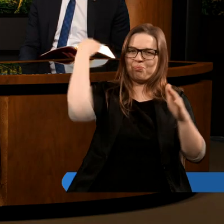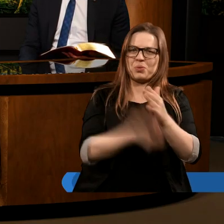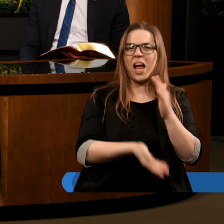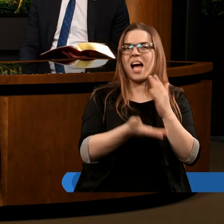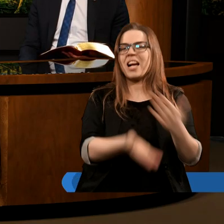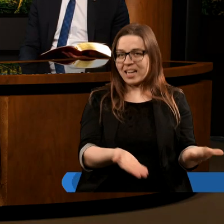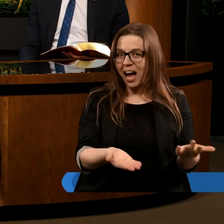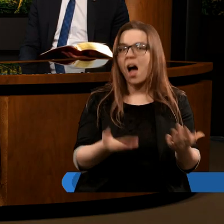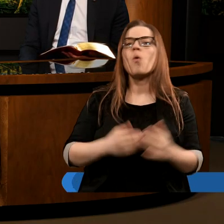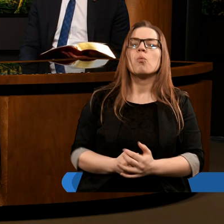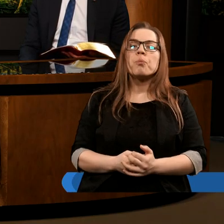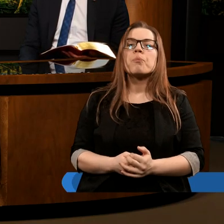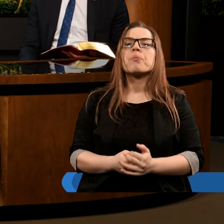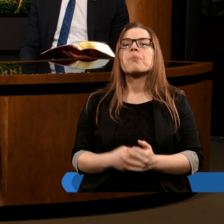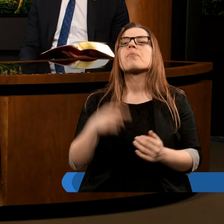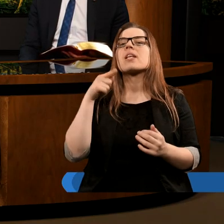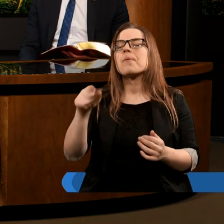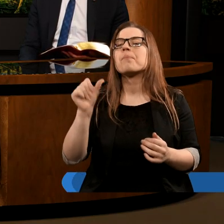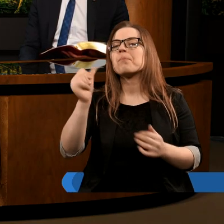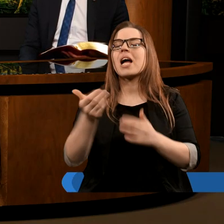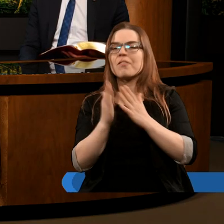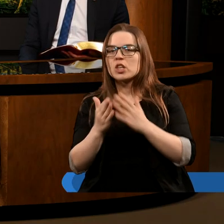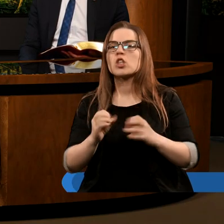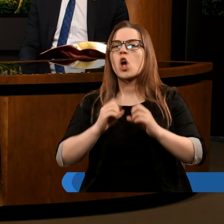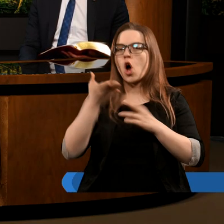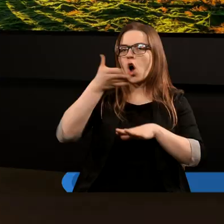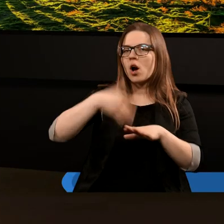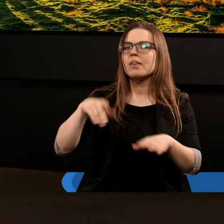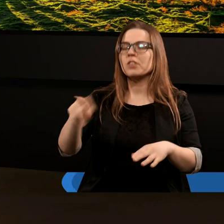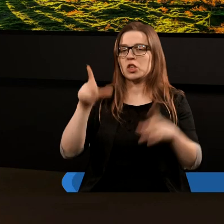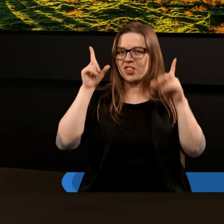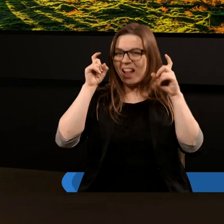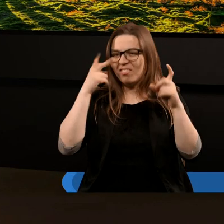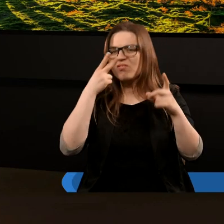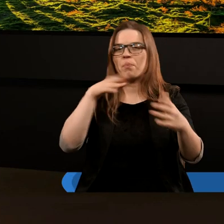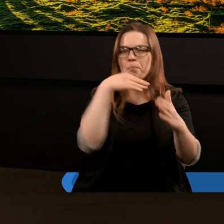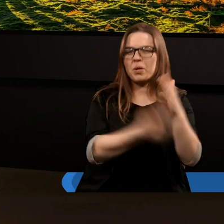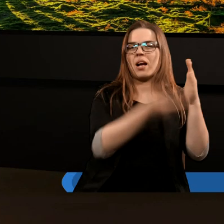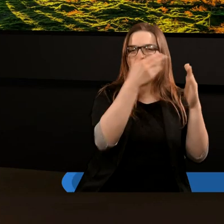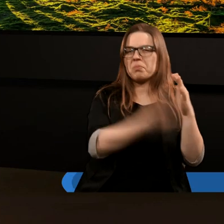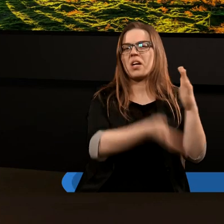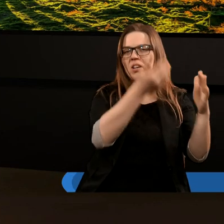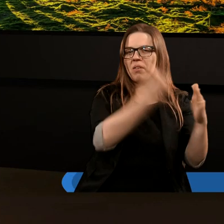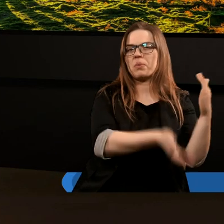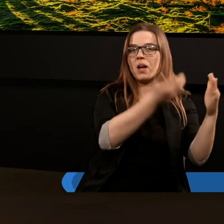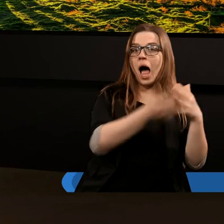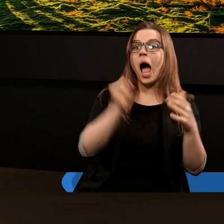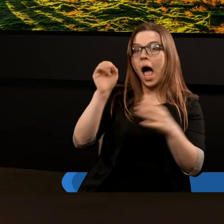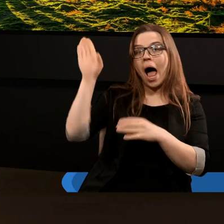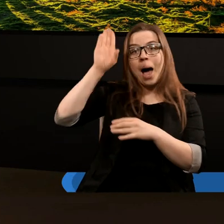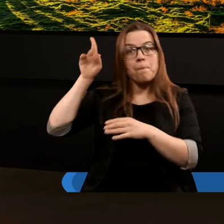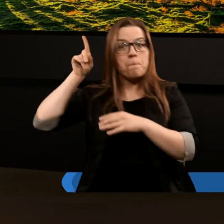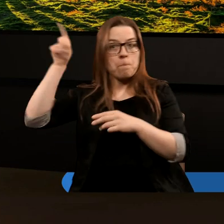jest najważniejsze w tej pierwszej części rozdziału, że szatan przegrywa, a Bóg, który stoi za tymi